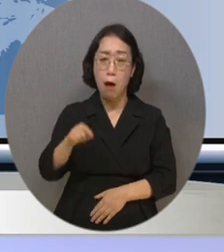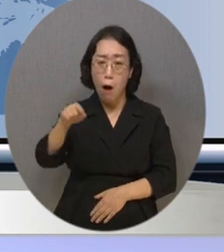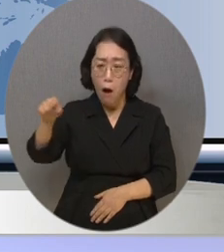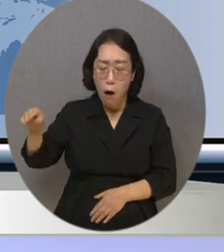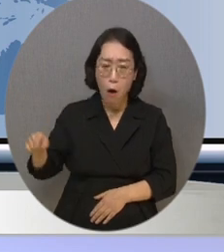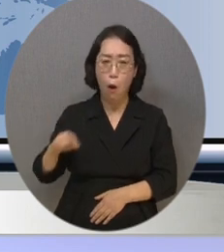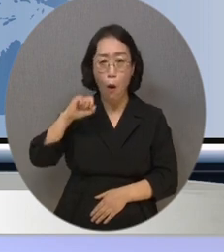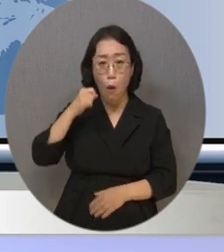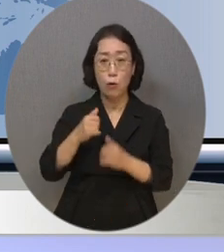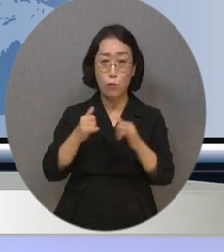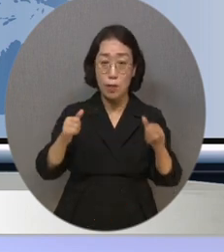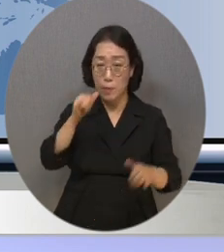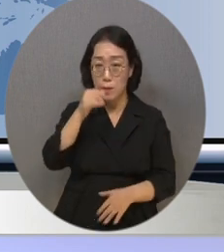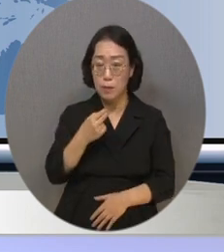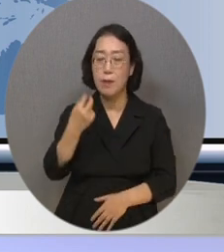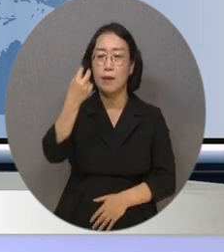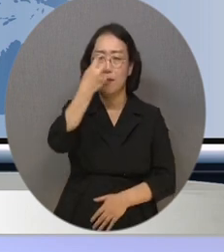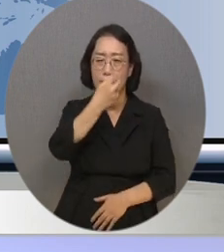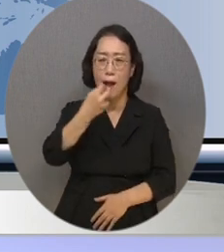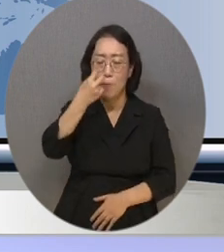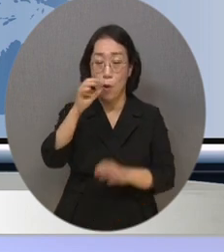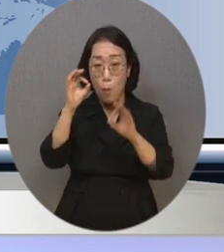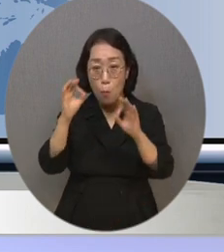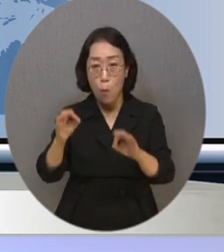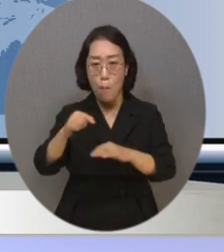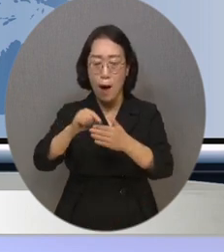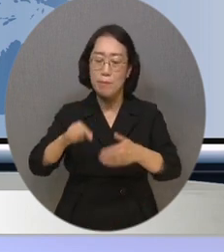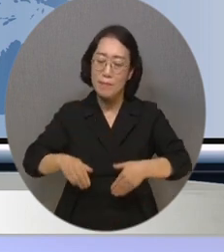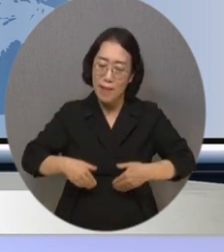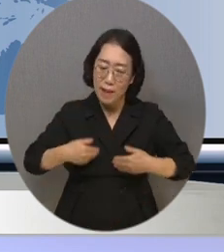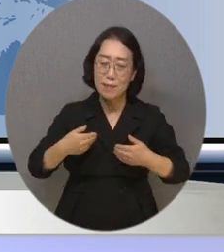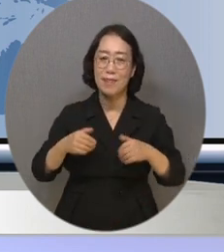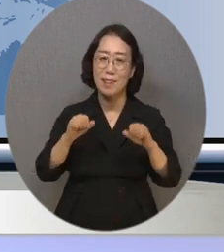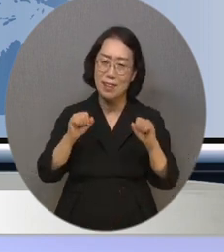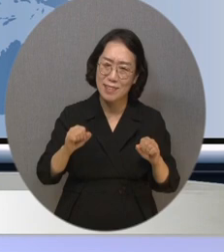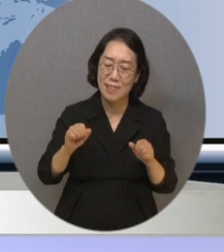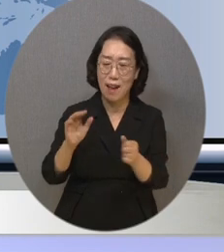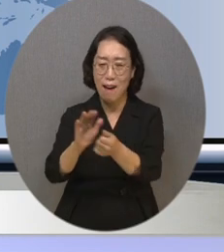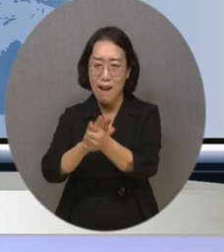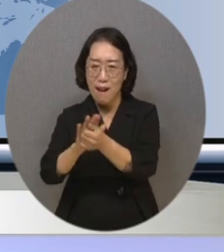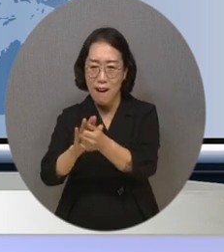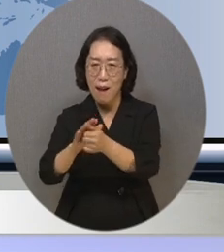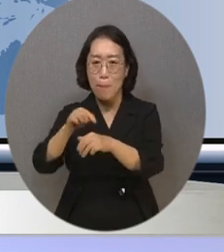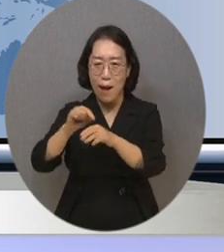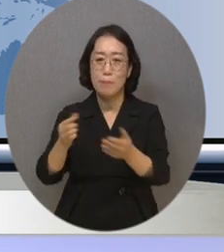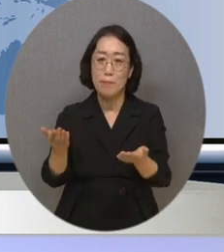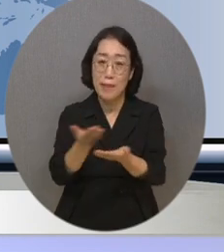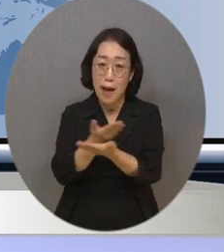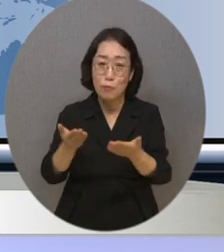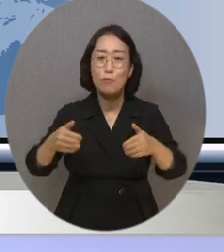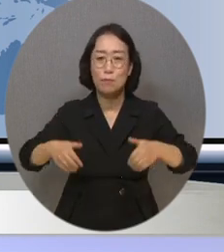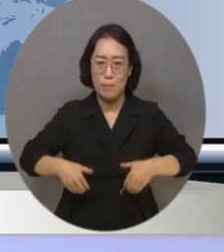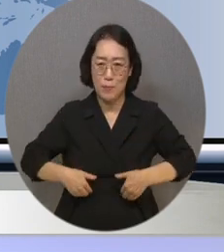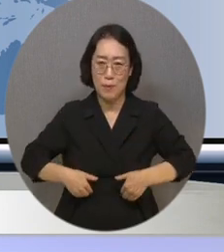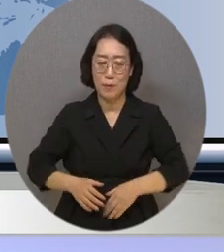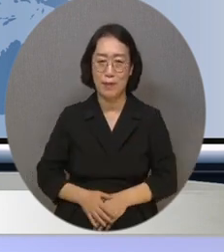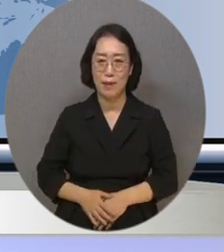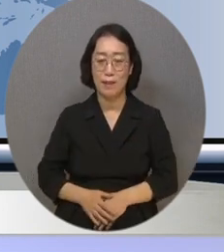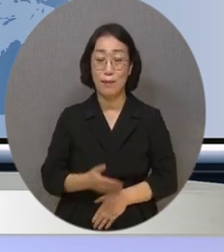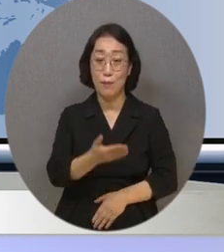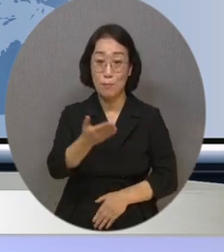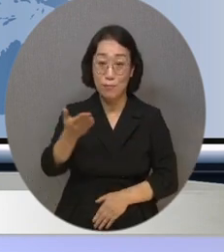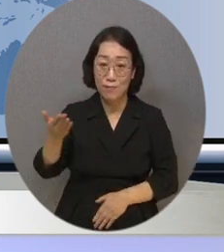주변에 소외된 이웃은 없는지 살펴보고 따뜻한 인사 한마디 건네며 마음을 나누는 시간 보내시면 좋겠습니다.